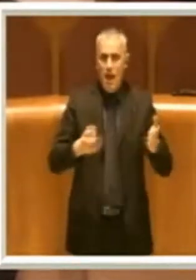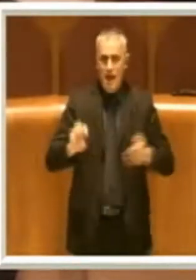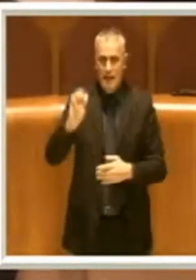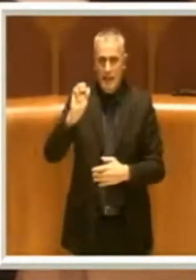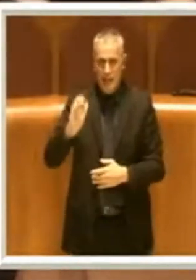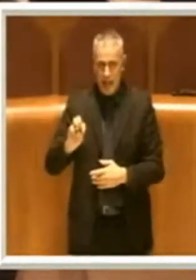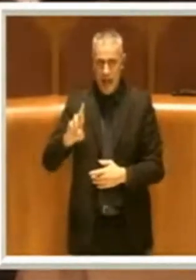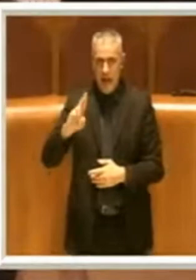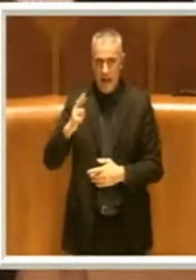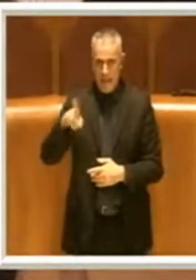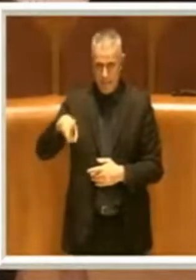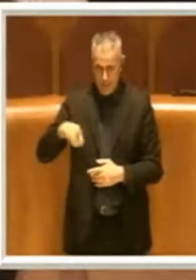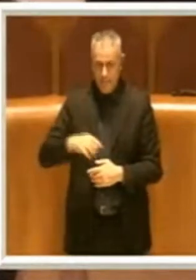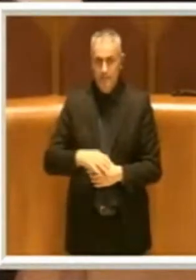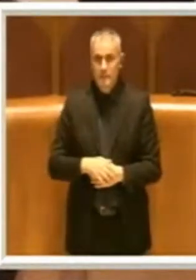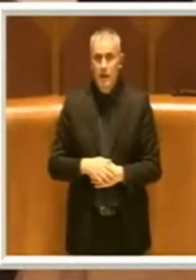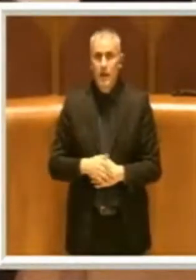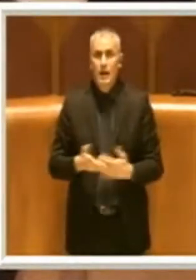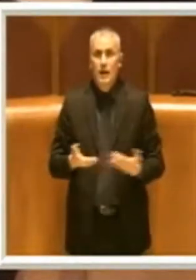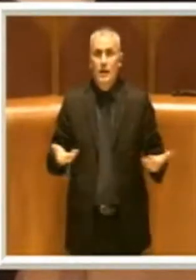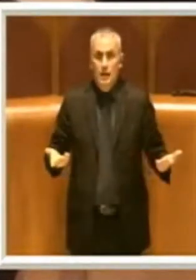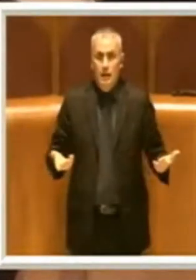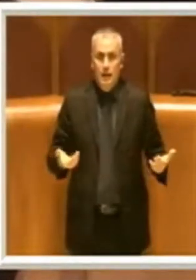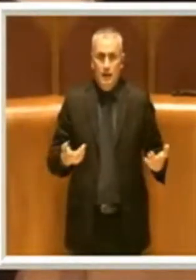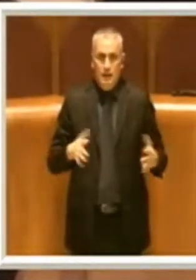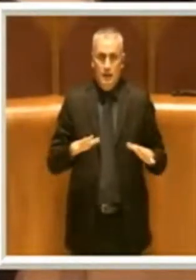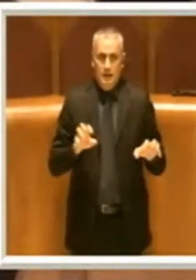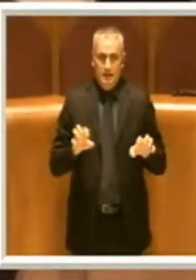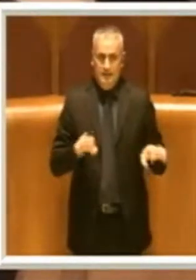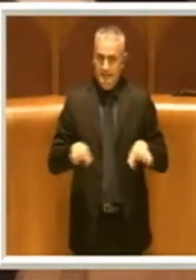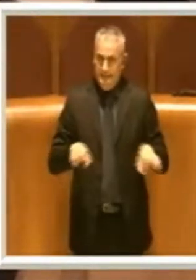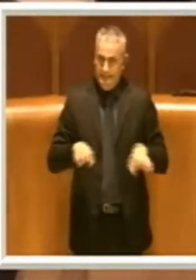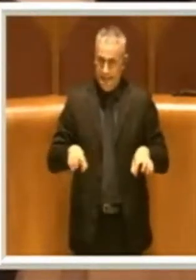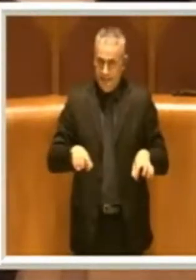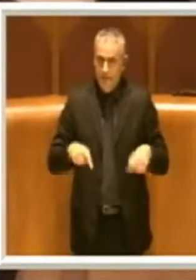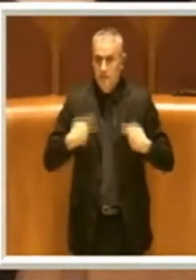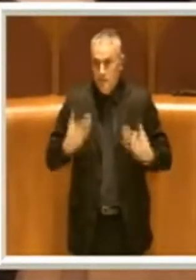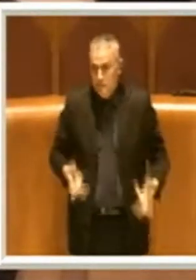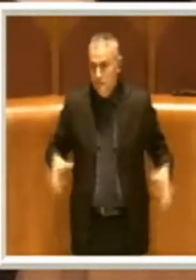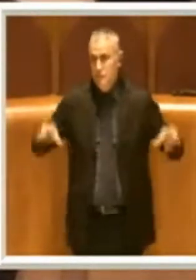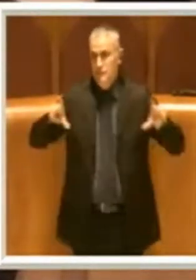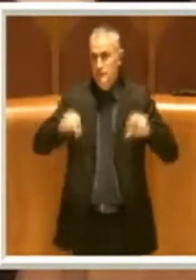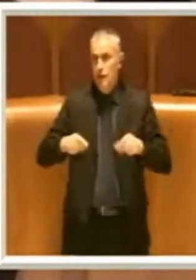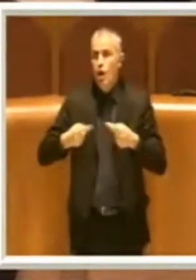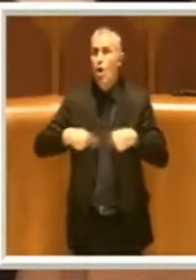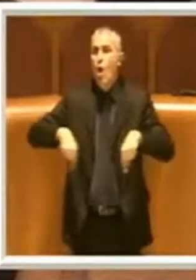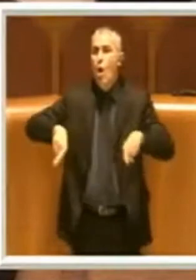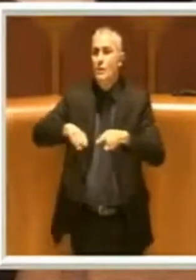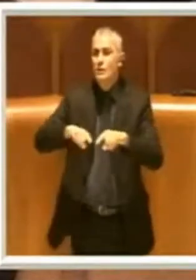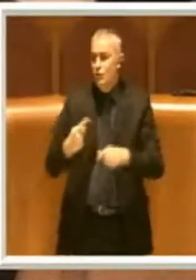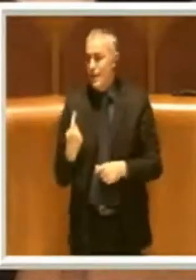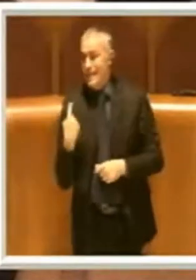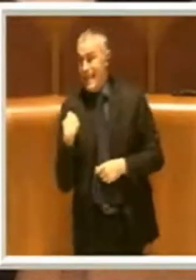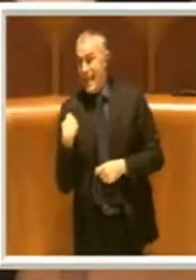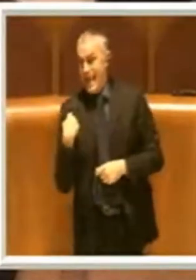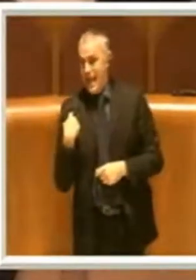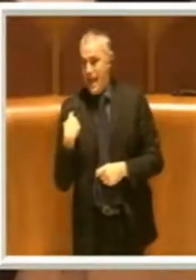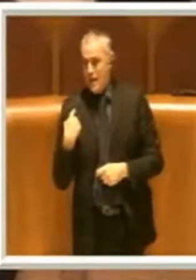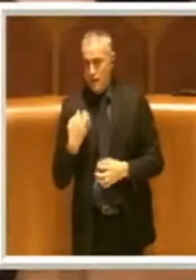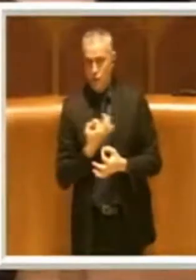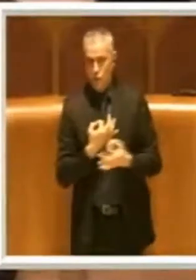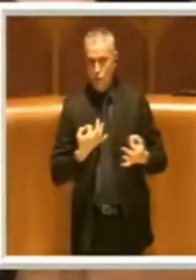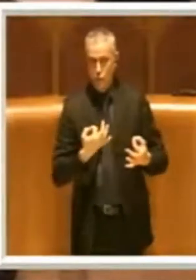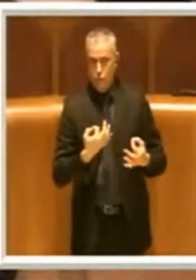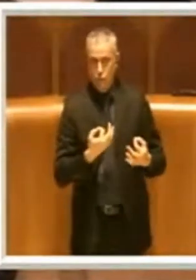l'attenzione è sempre stata alta, tant'è che questa è stata l'ennesima commissione, quella dell'altro giorno, come ha ricordato il